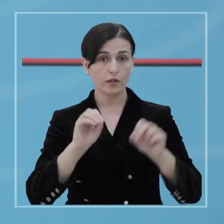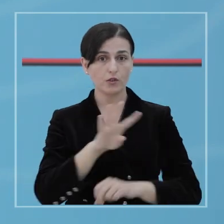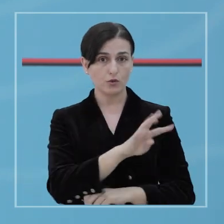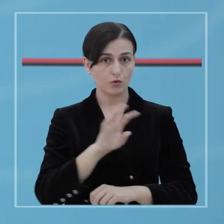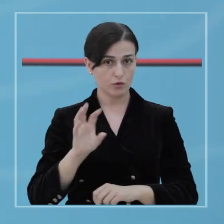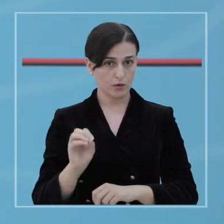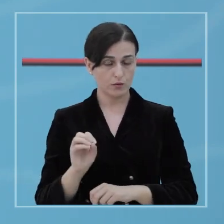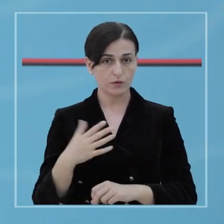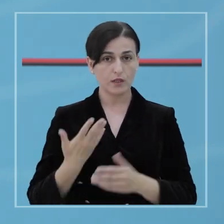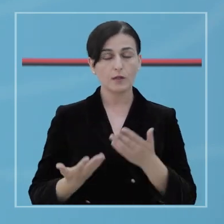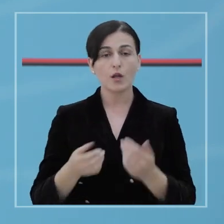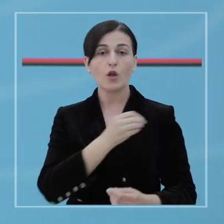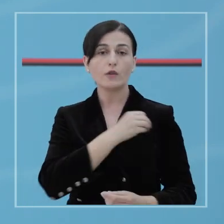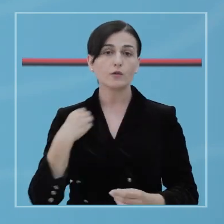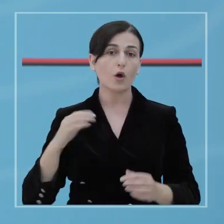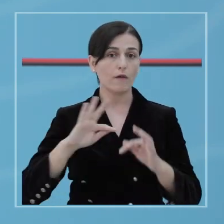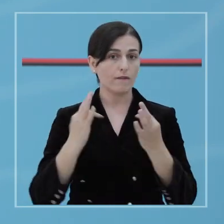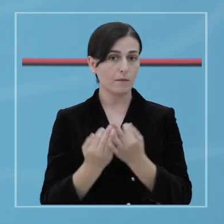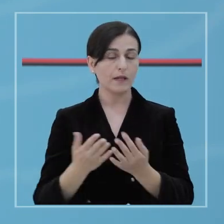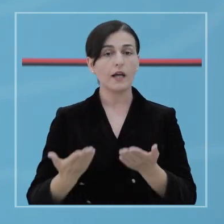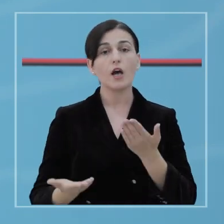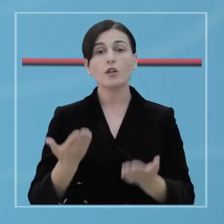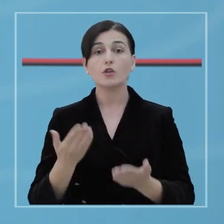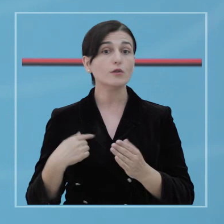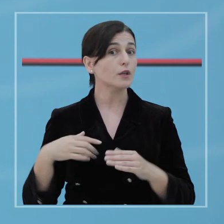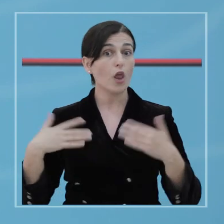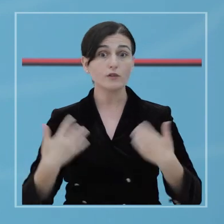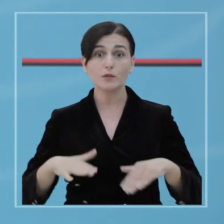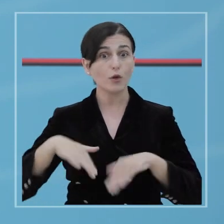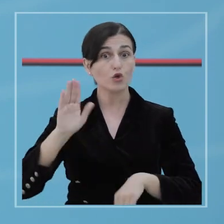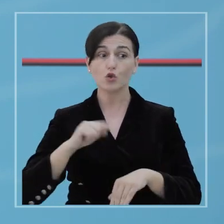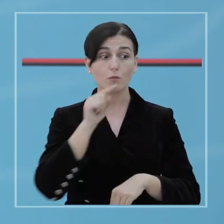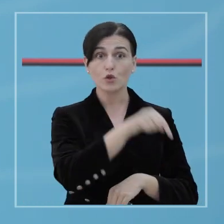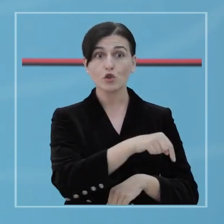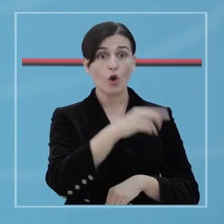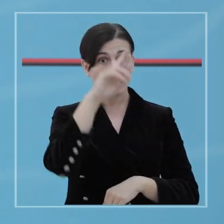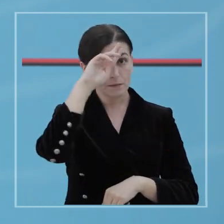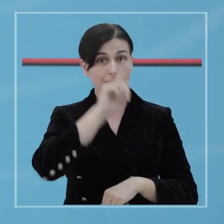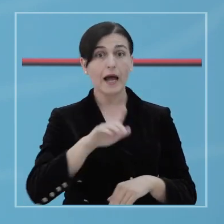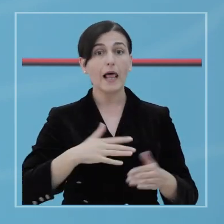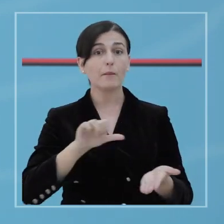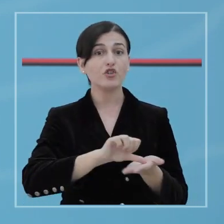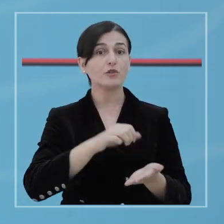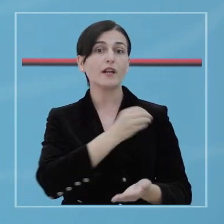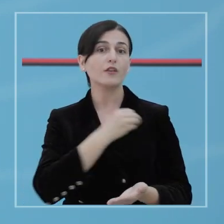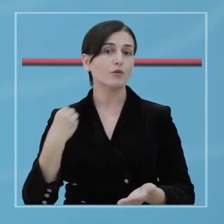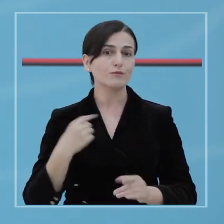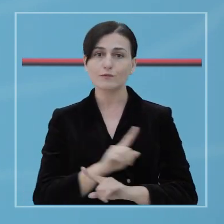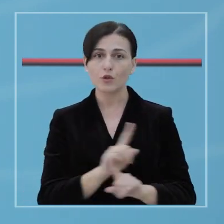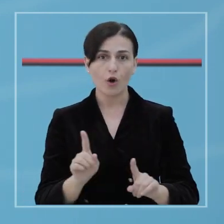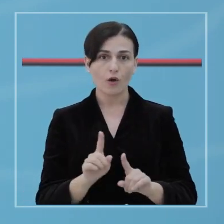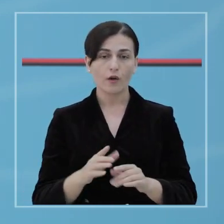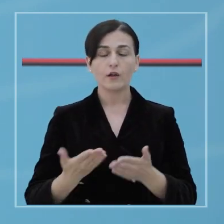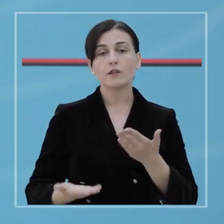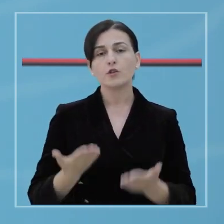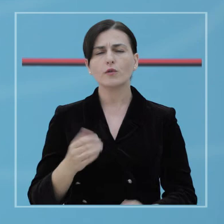0800-2020, mjegu në familjes dhe nëse nuk është të mëzdoshme, ju lutem mos shkoni në institucionet shëndetsore.